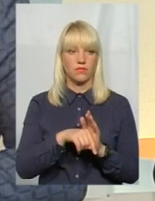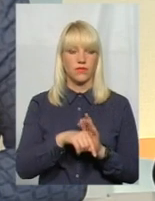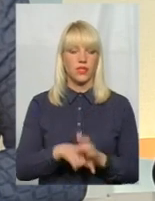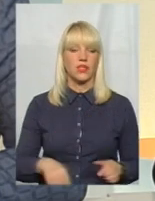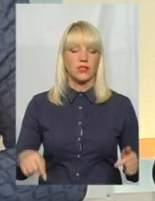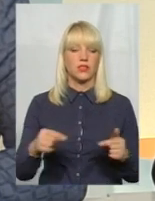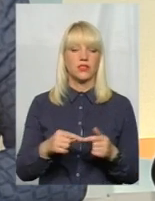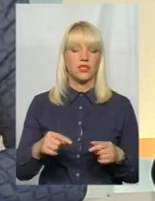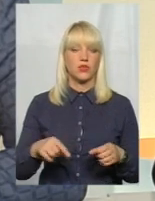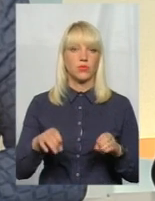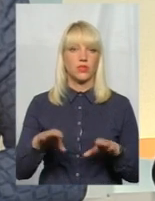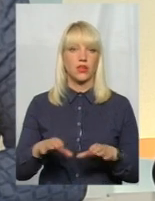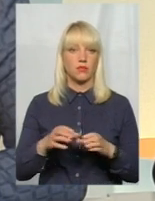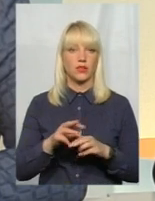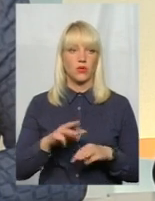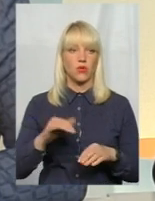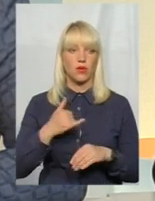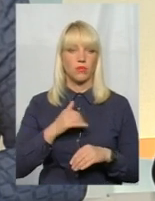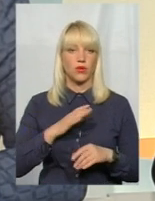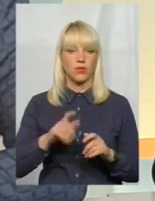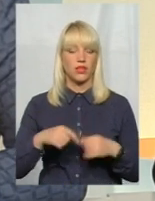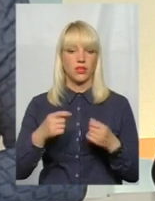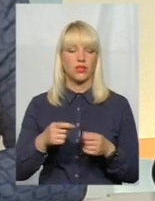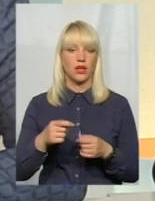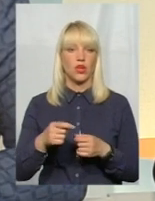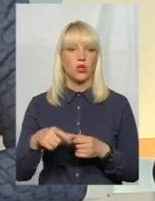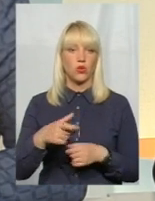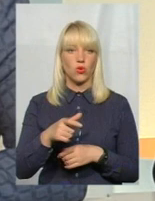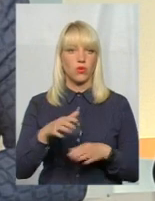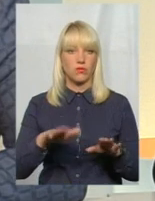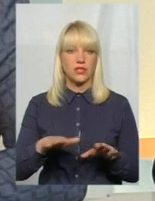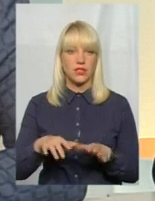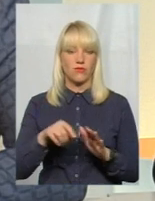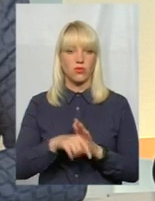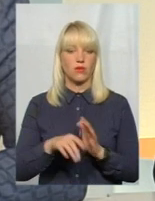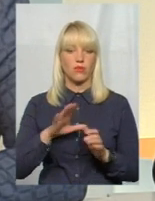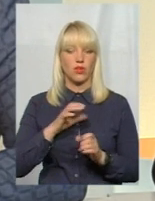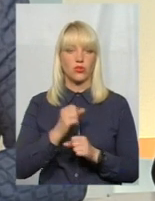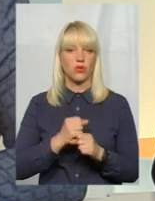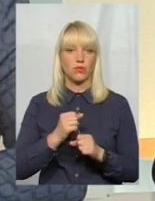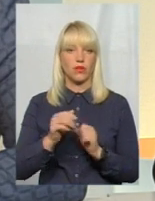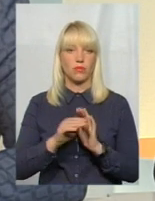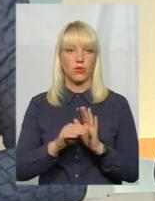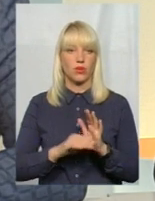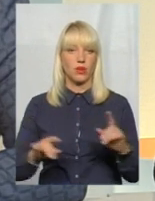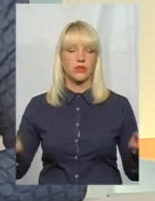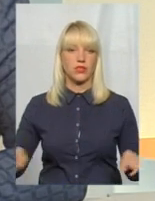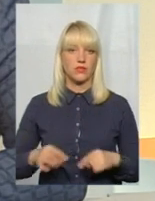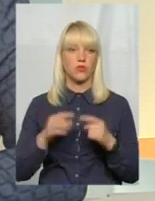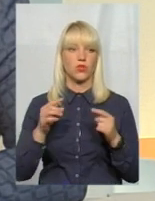Згідно постановки Кабинет міністрів, нам були передані дороги місцевого значення, розроблена програма, створена служба